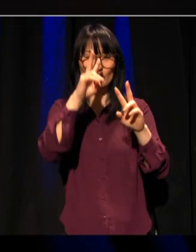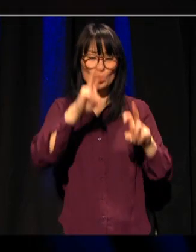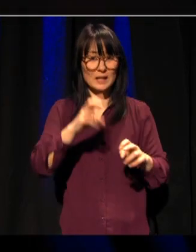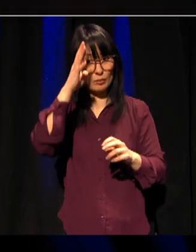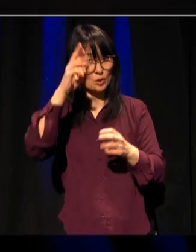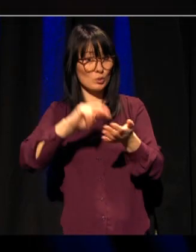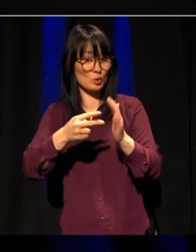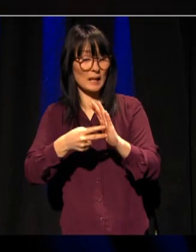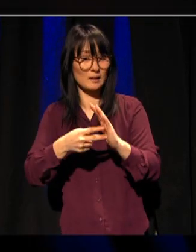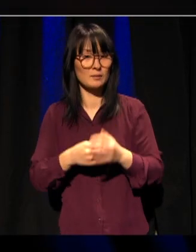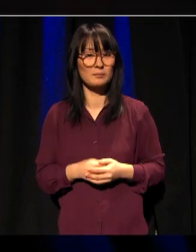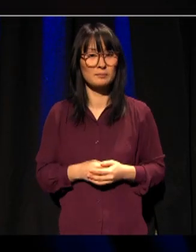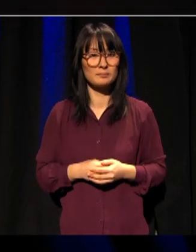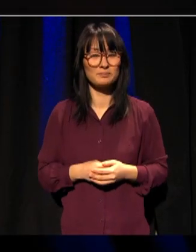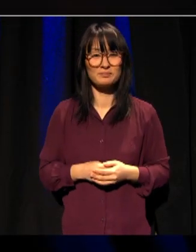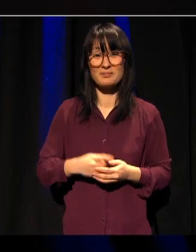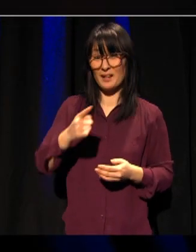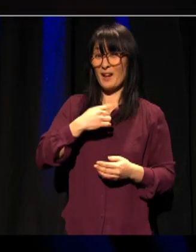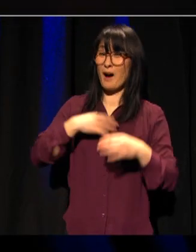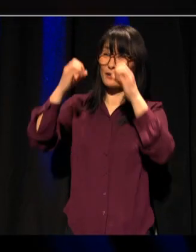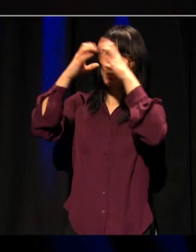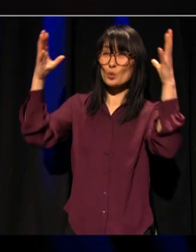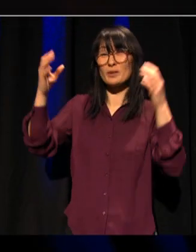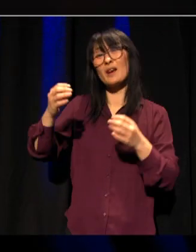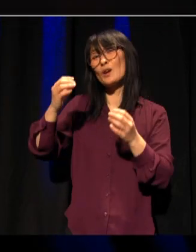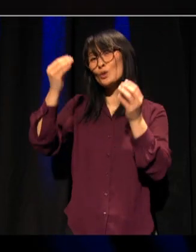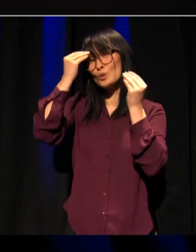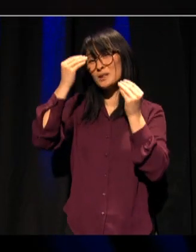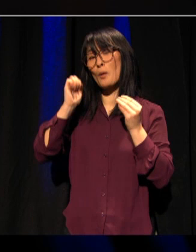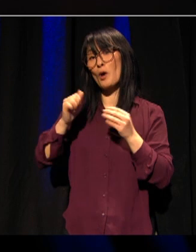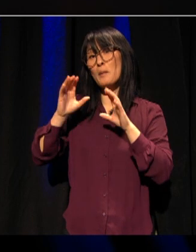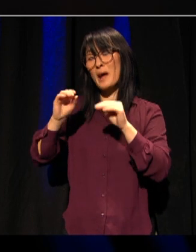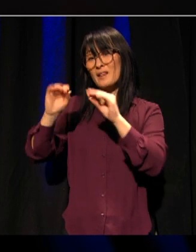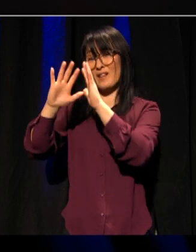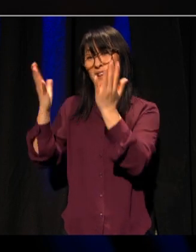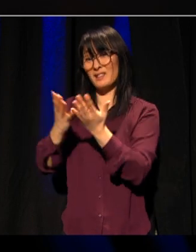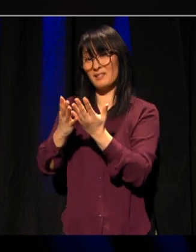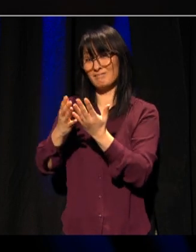Det forplikter å ha visjonen kunnskap for en bedre verden.